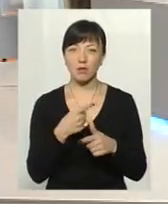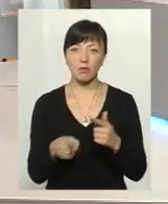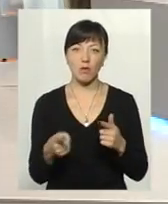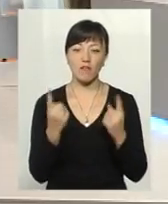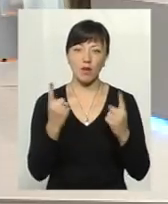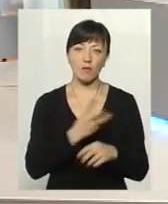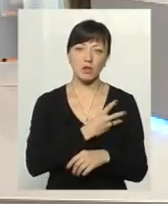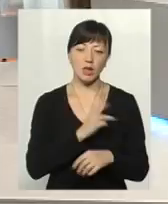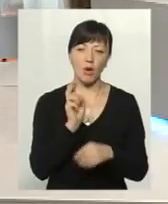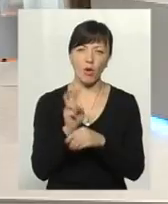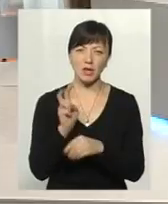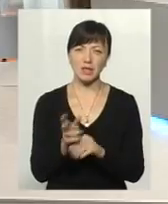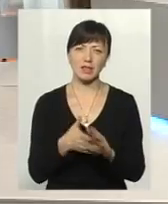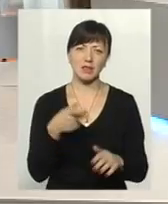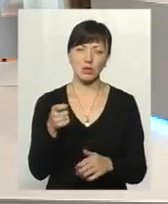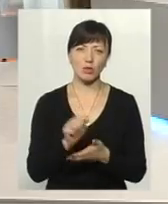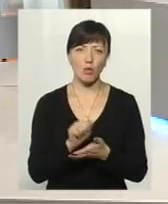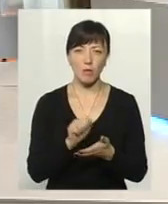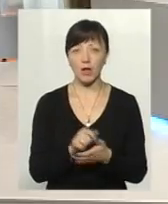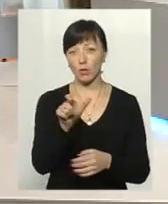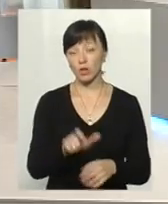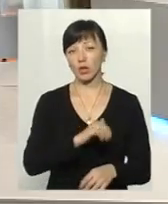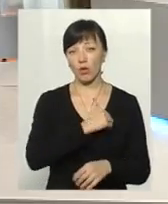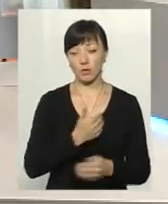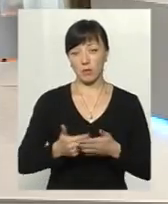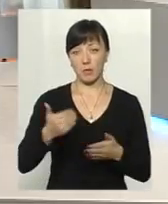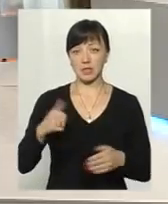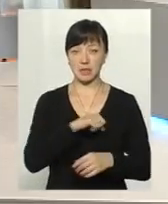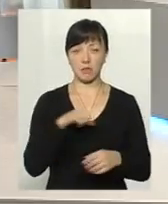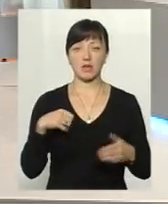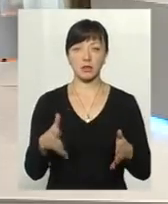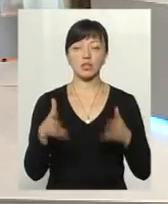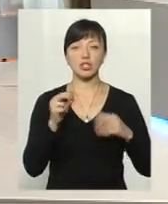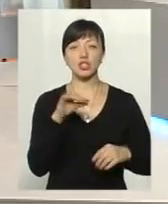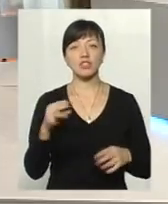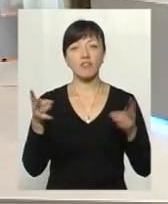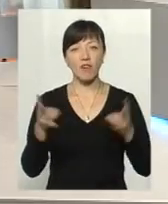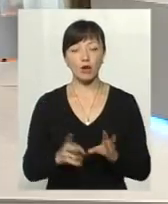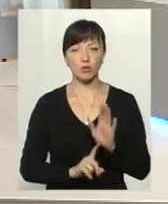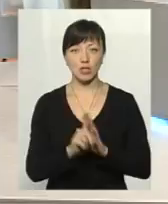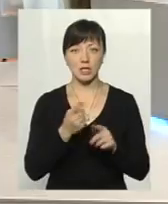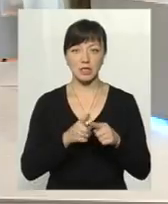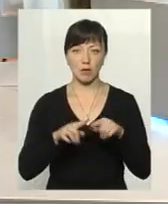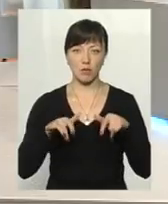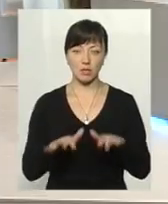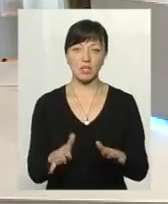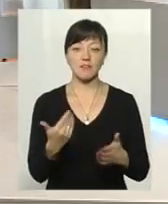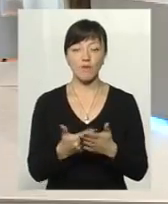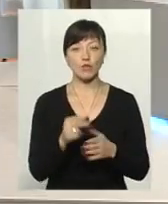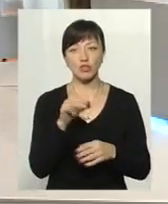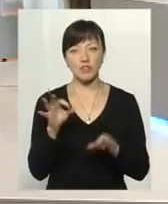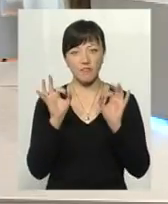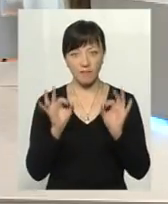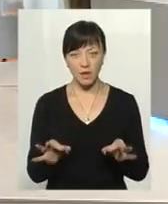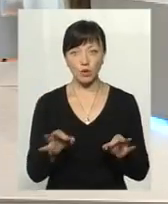великого бажання ходити, подавати документи. Людина хоче попередньо сама це з'ясувати, чи варто починати цей процес. От чи вірно